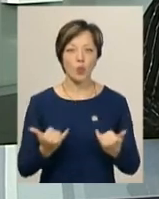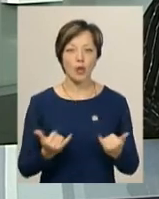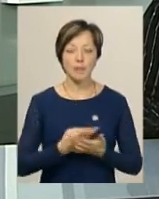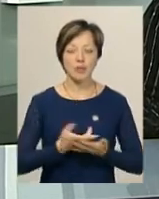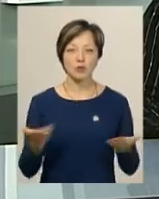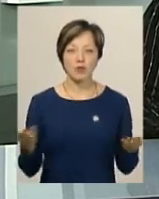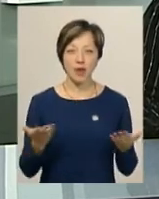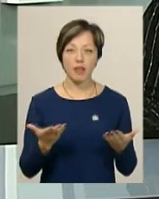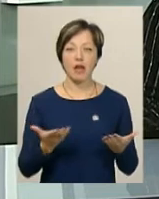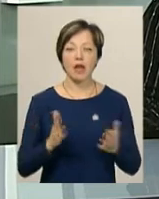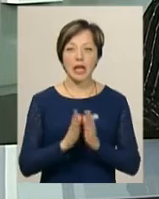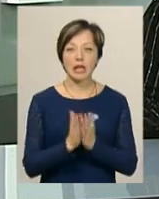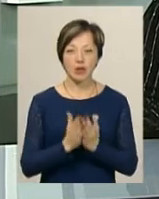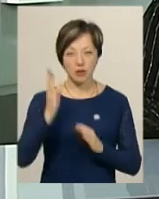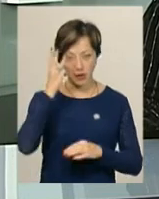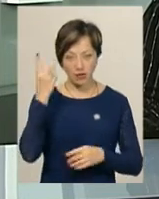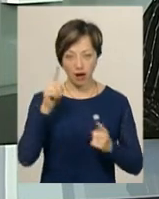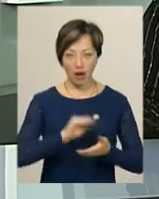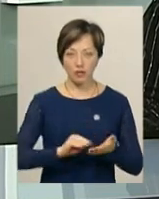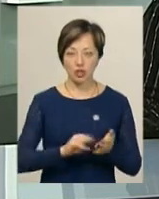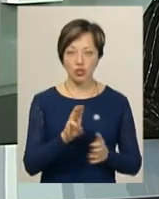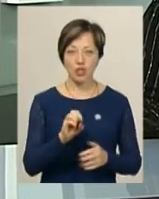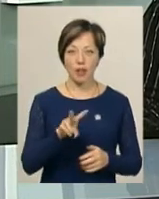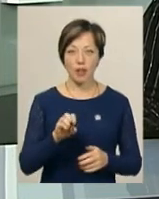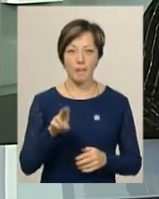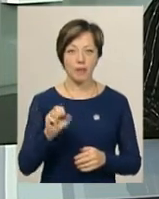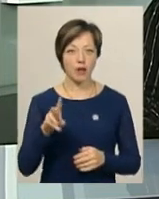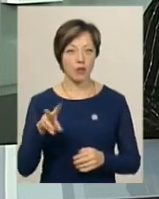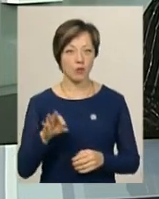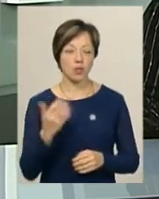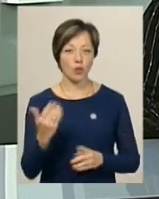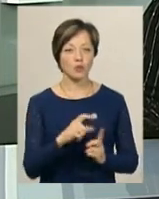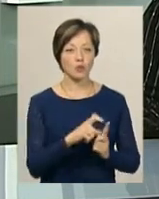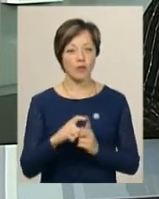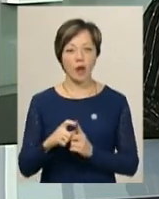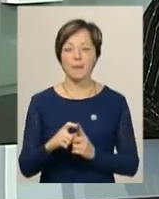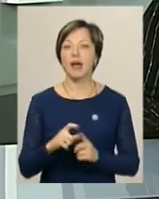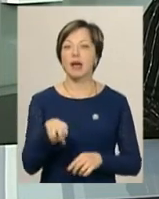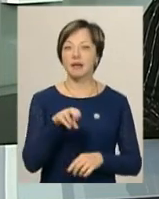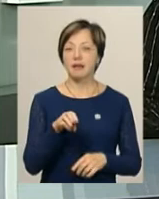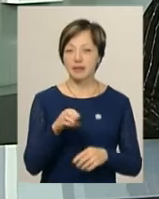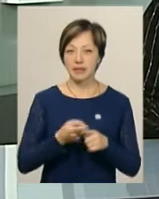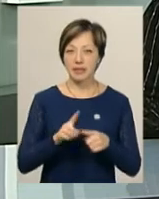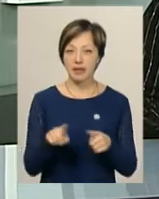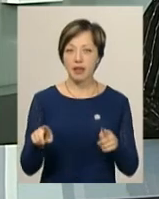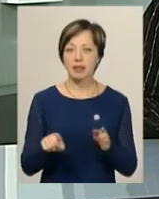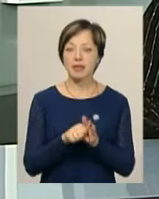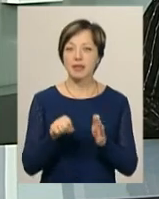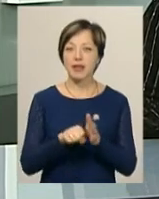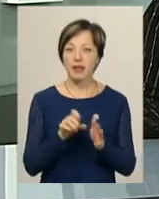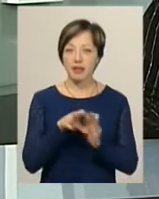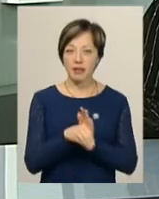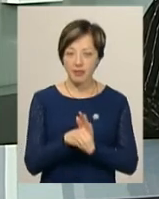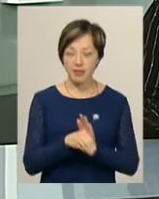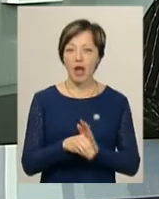презентували детективну книгу хмельницького автора Олександра Шелепала. За його словами, детектив «Шакал» описує боротьбу українських